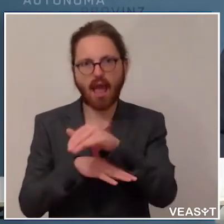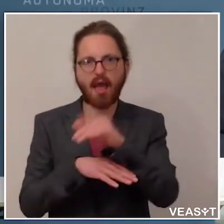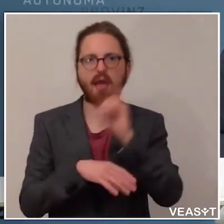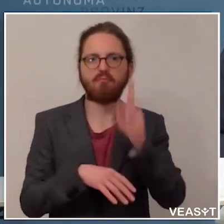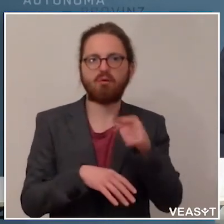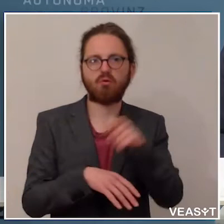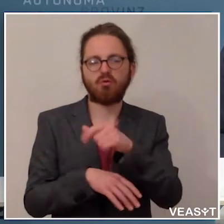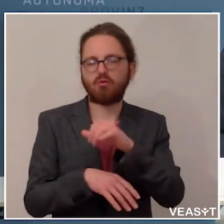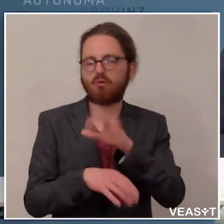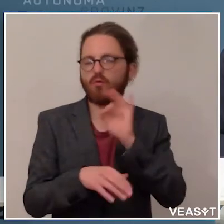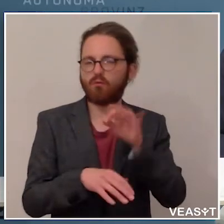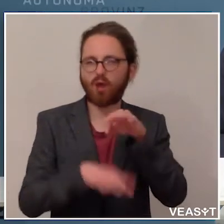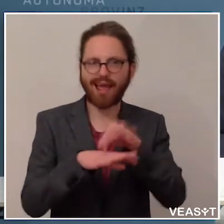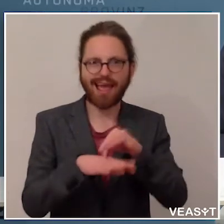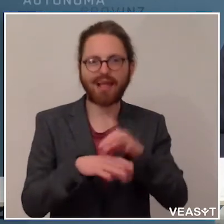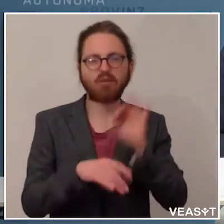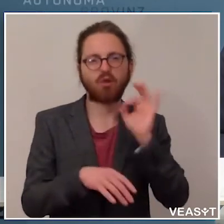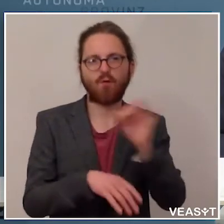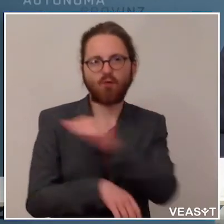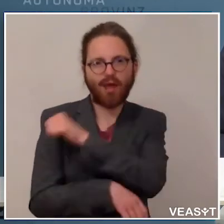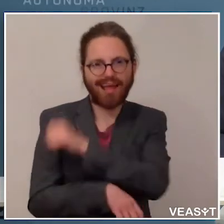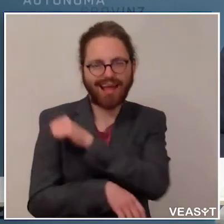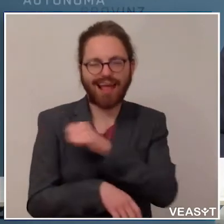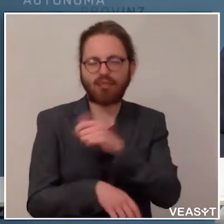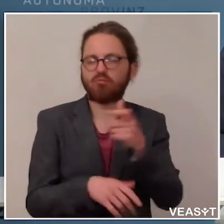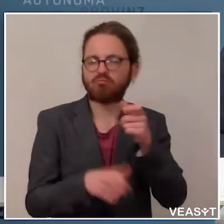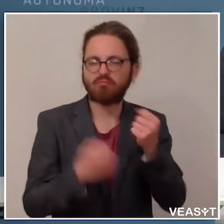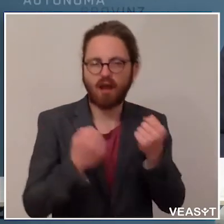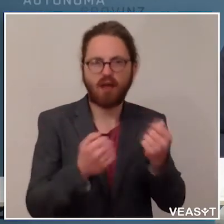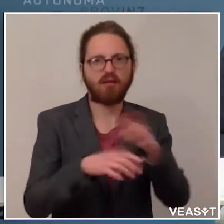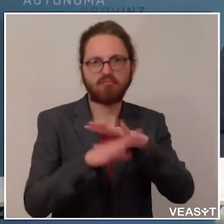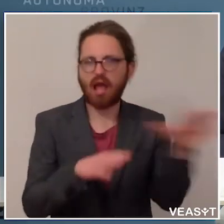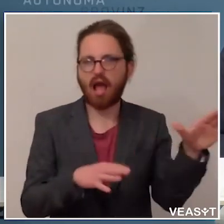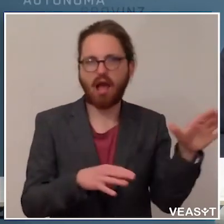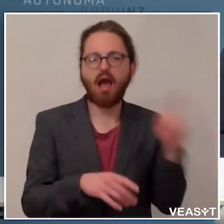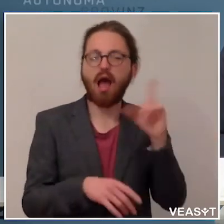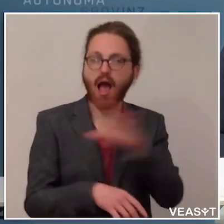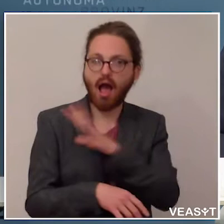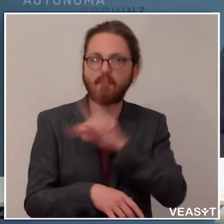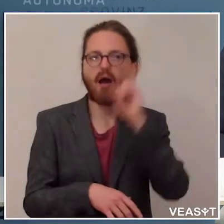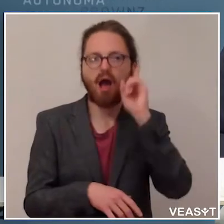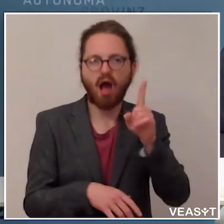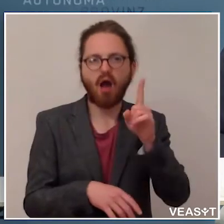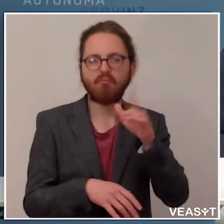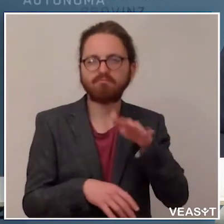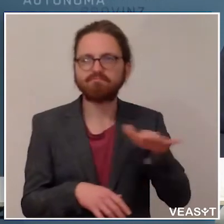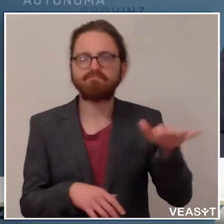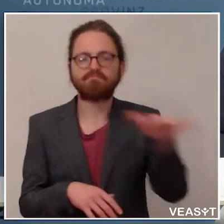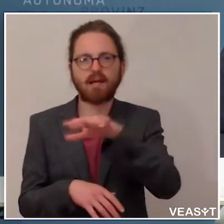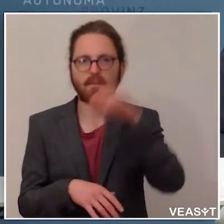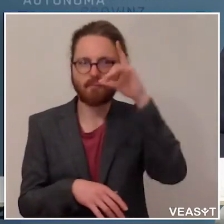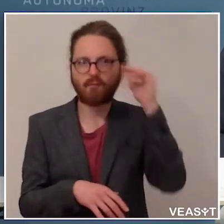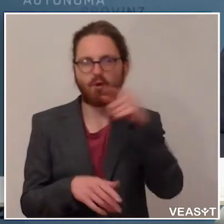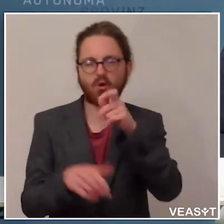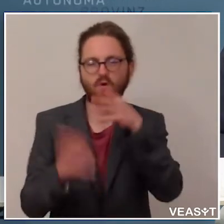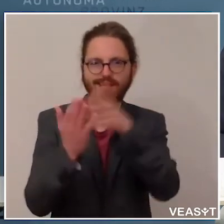eine Hilfestellung für die Ärzte, für die Rettungskette, aber gleichzeitig auch Feldstudien machen, um dann auch